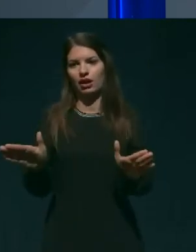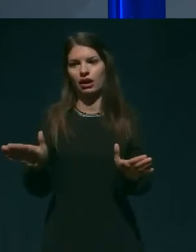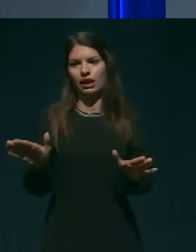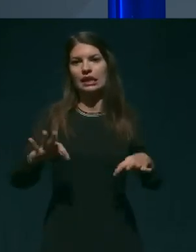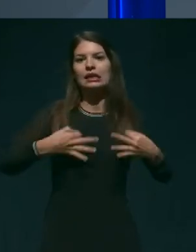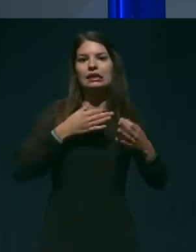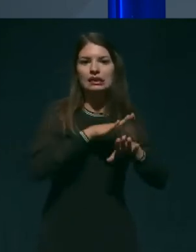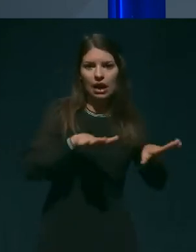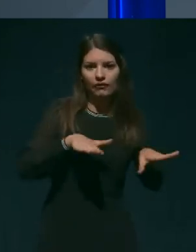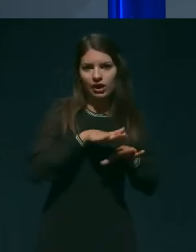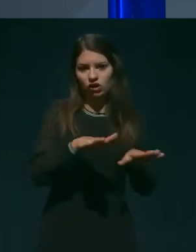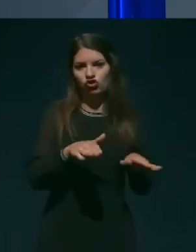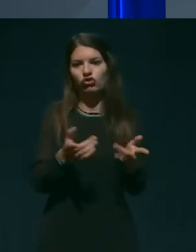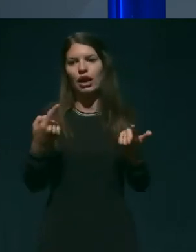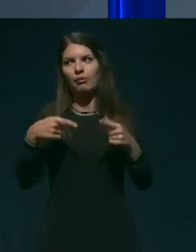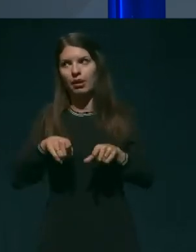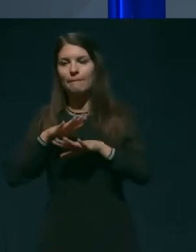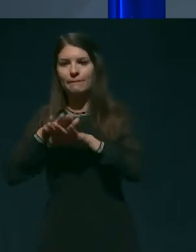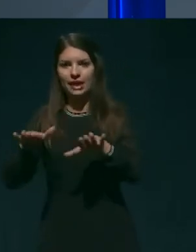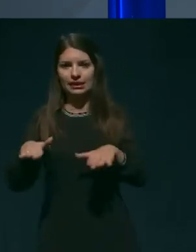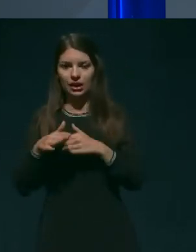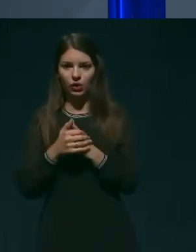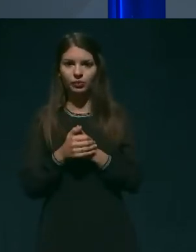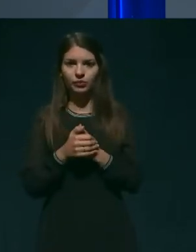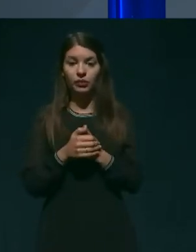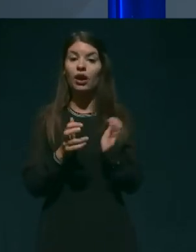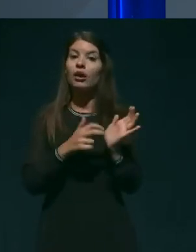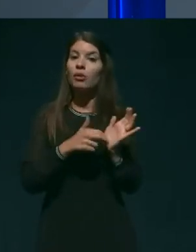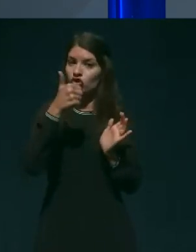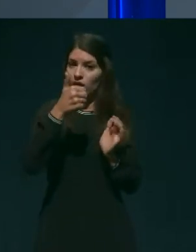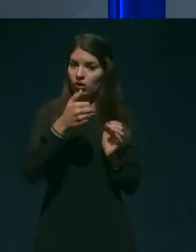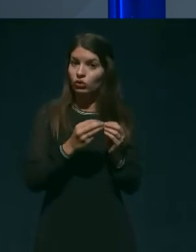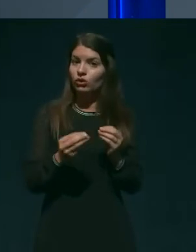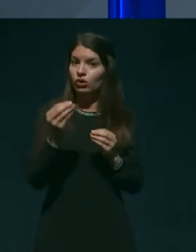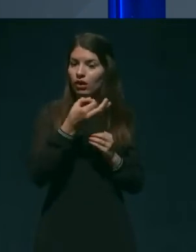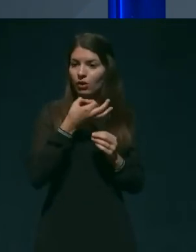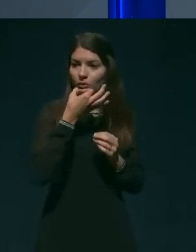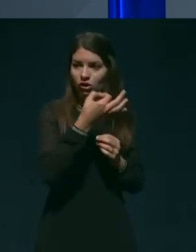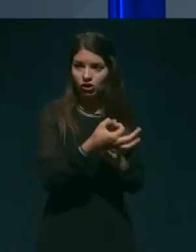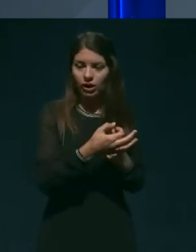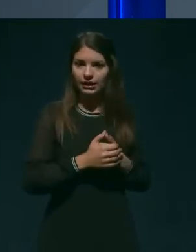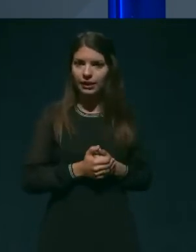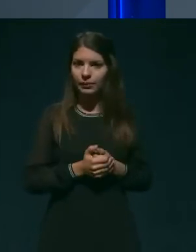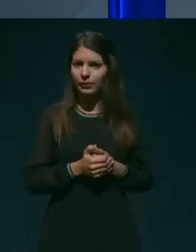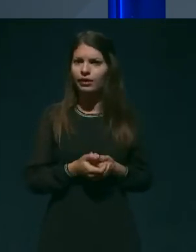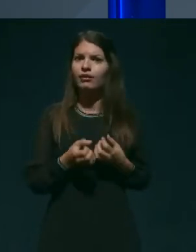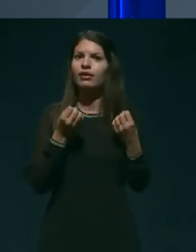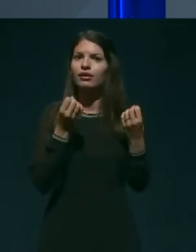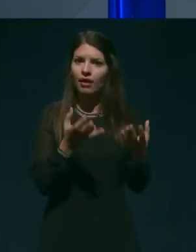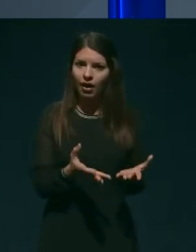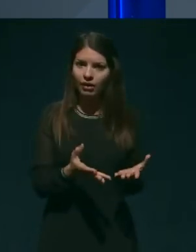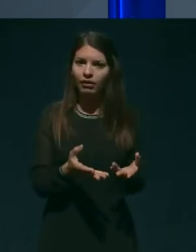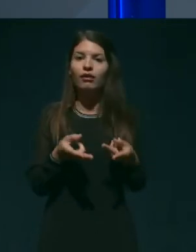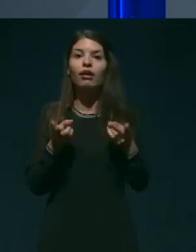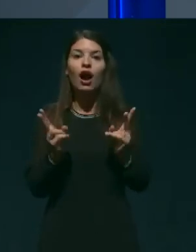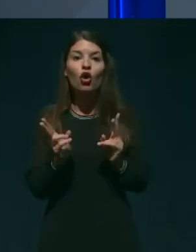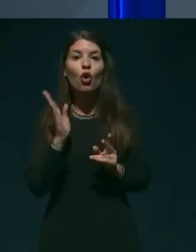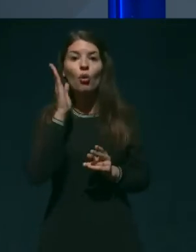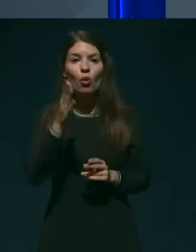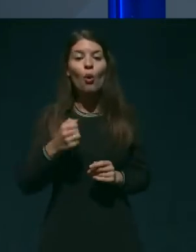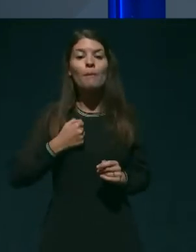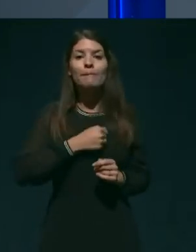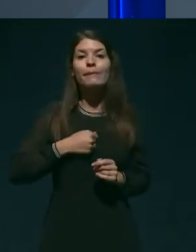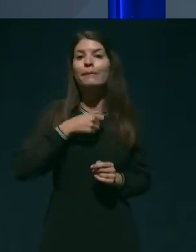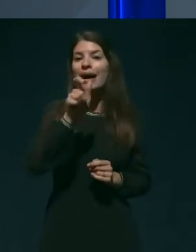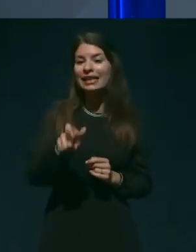bazenov. In še dodatno, kdaj in kako bo pacijentom,